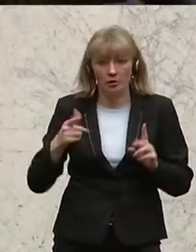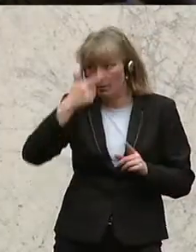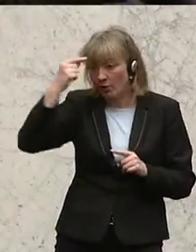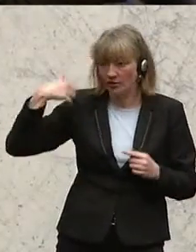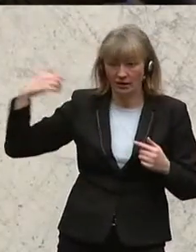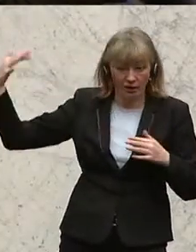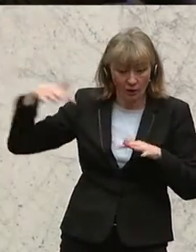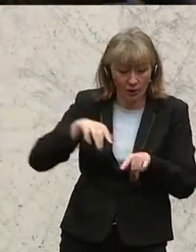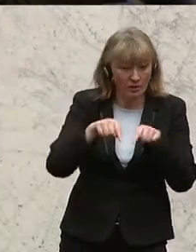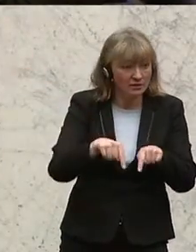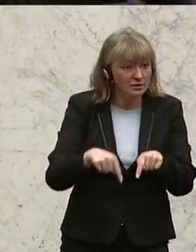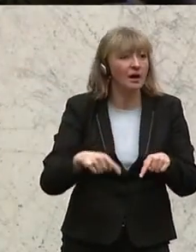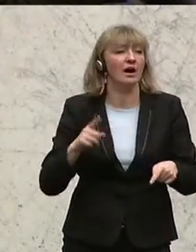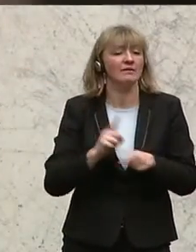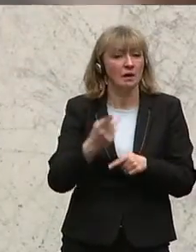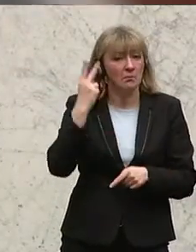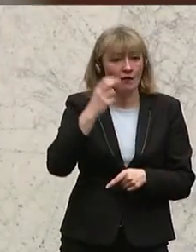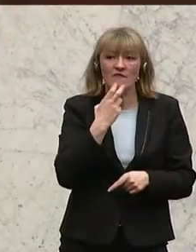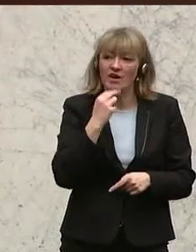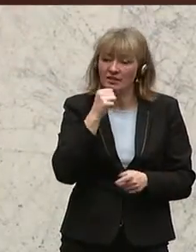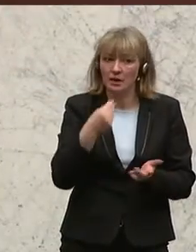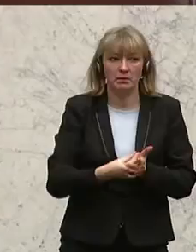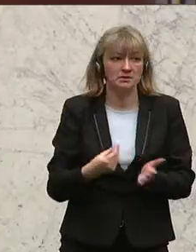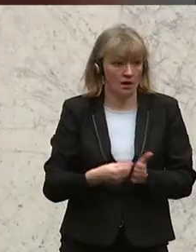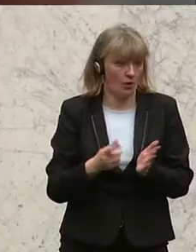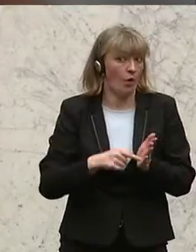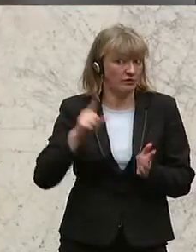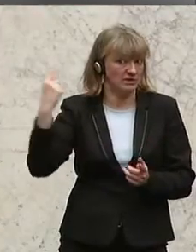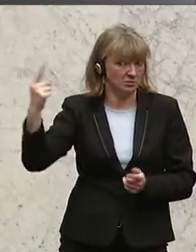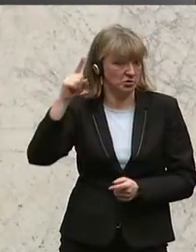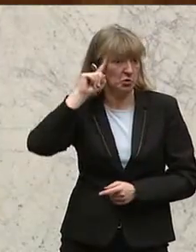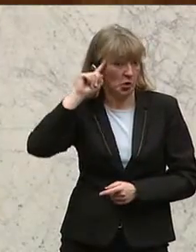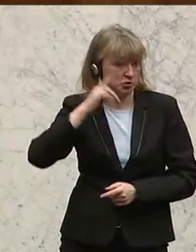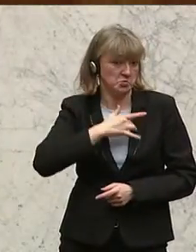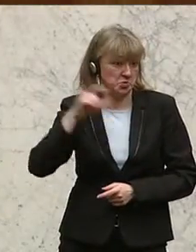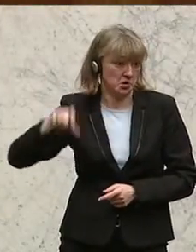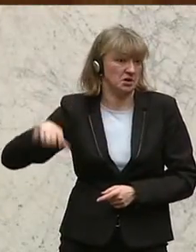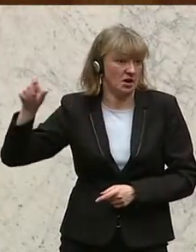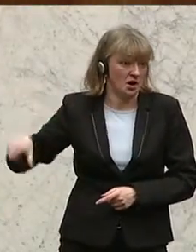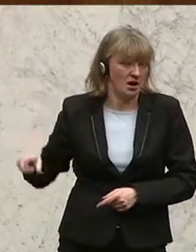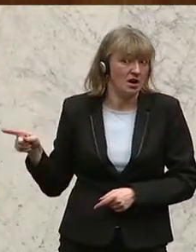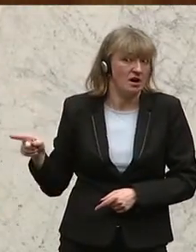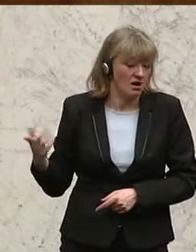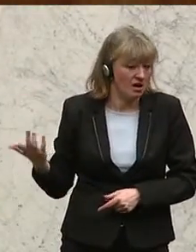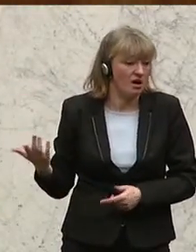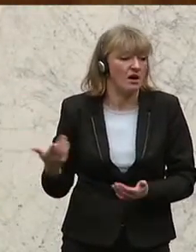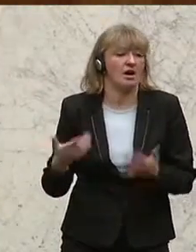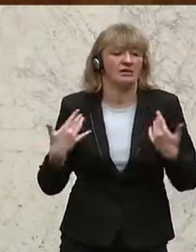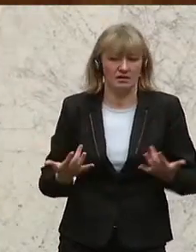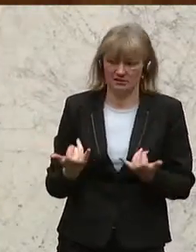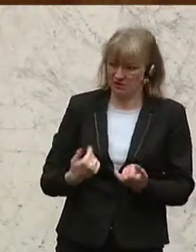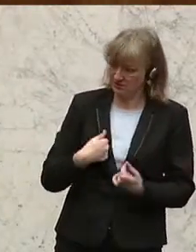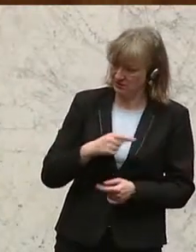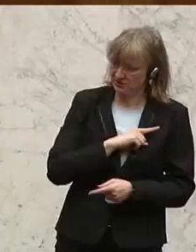die zu uns kommen, sich um die Maut herumdrücken. Das sind halt sehr oft auch deutsche Bürgerinnen und Bürger. Und jetzt entsteht der